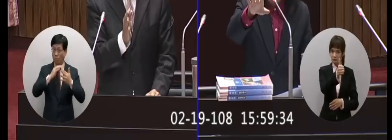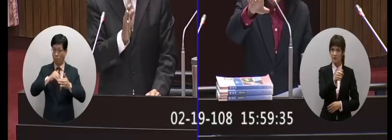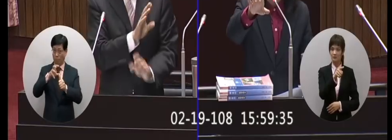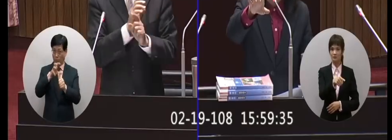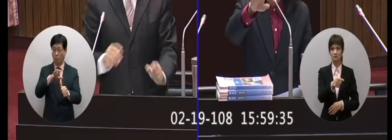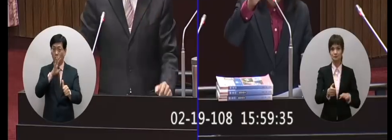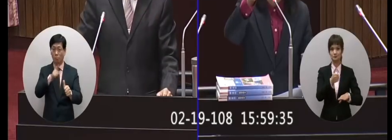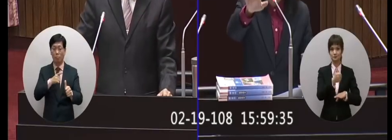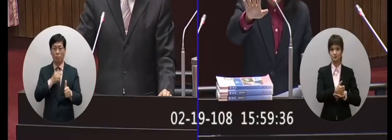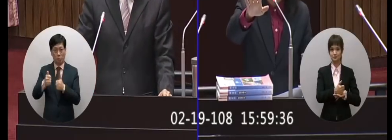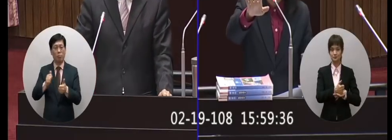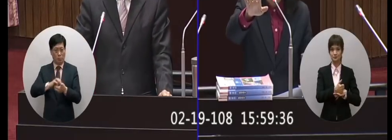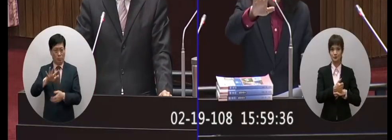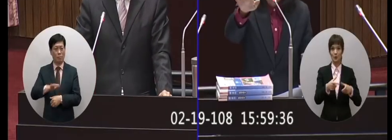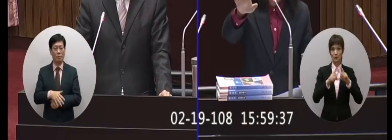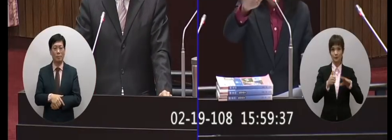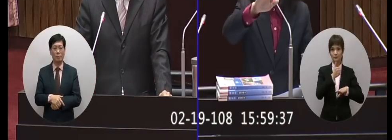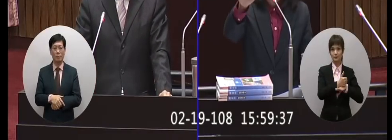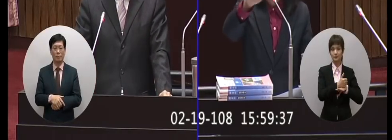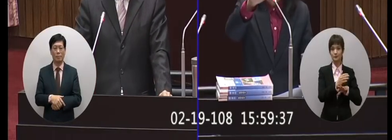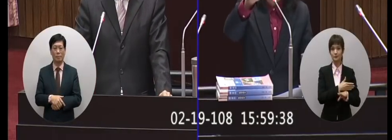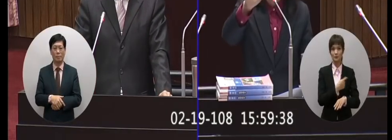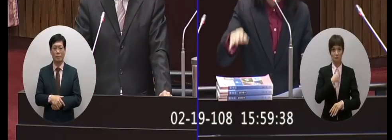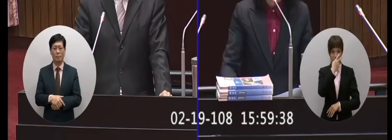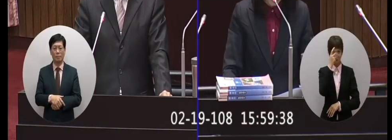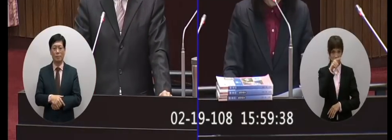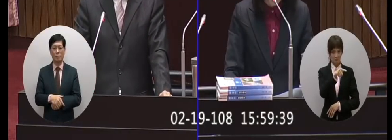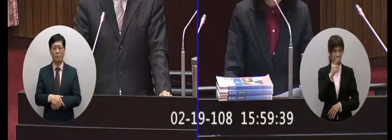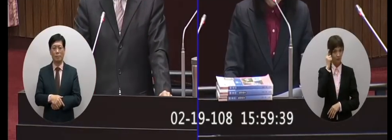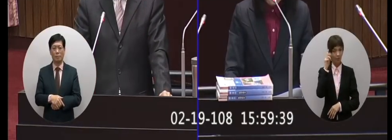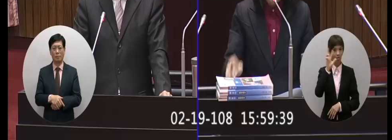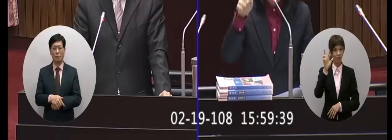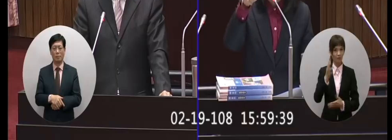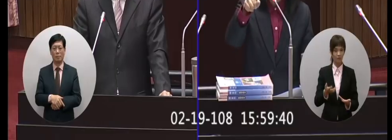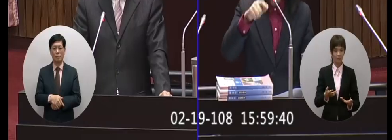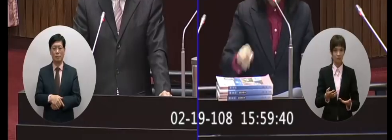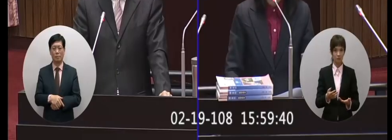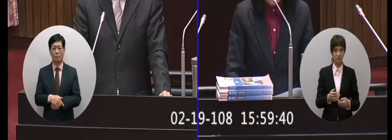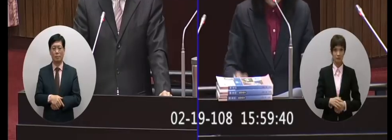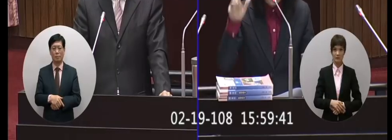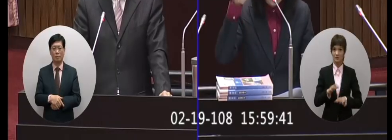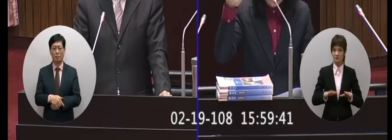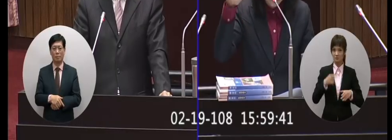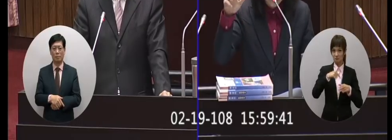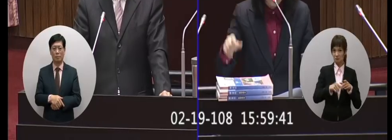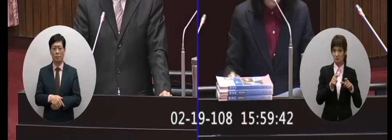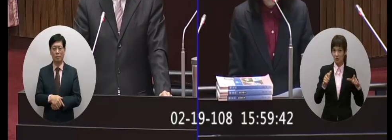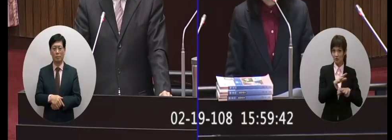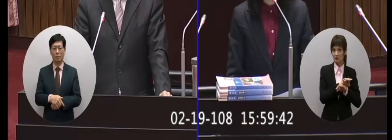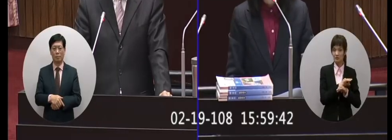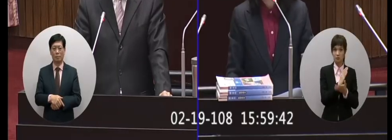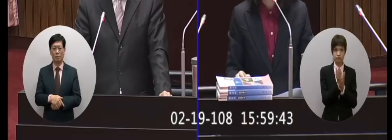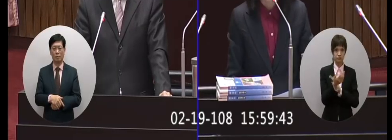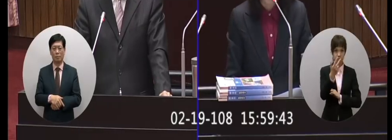你回來之後當然是有教科書啊不是 我發現你還沒有進入狀況喔你目前加深加廣只有七科